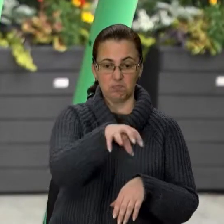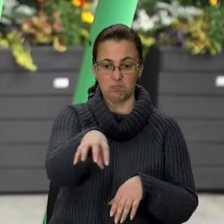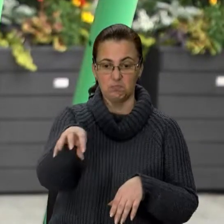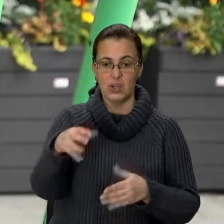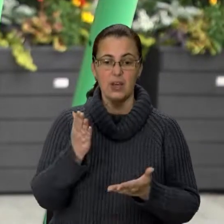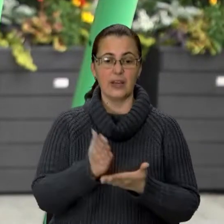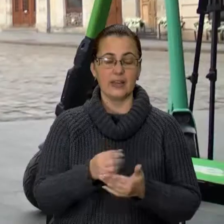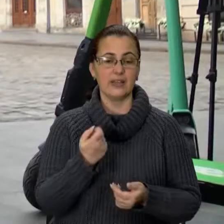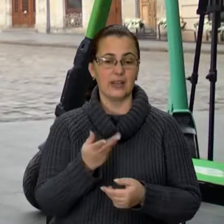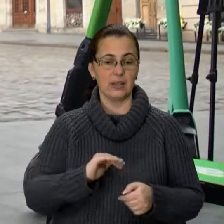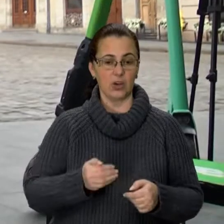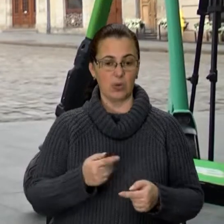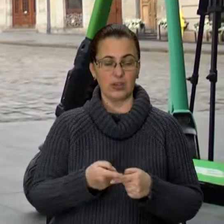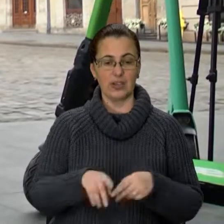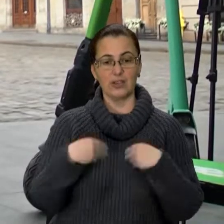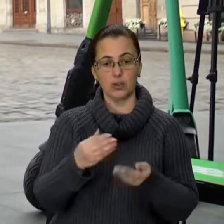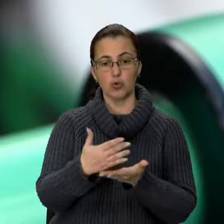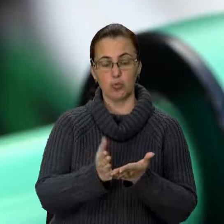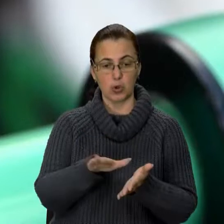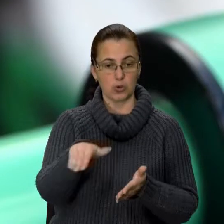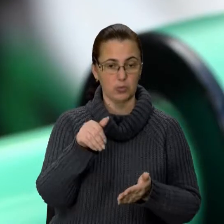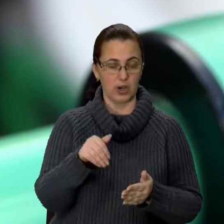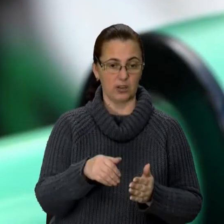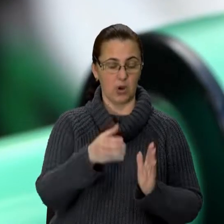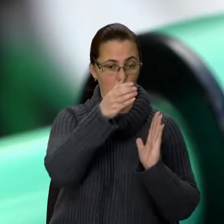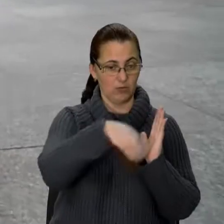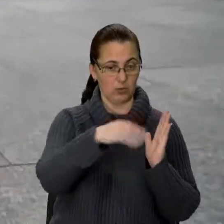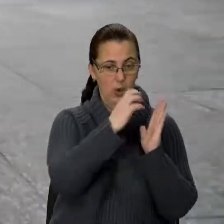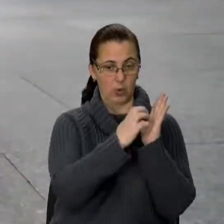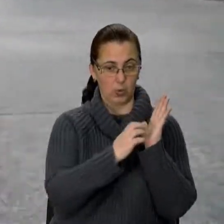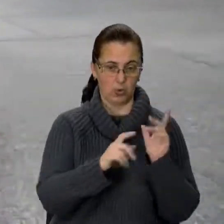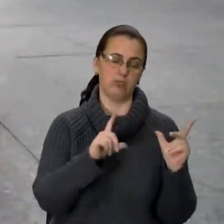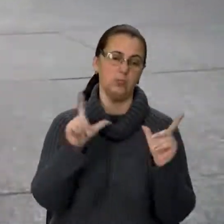компаній, які надають послуги прокату. Відсканував QR-код і поїхав.